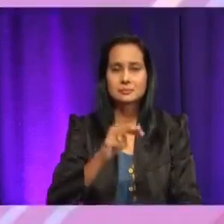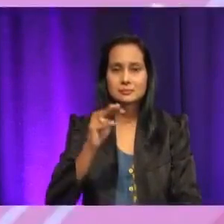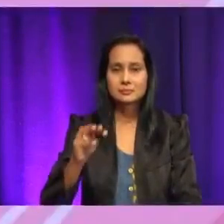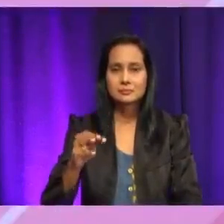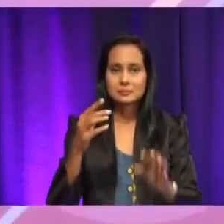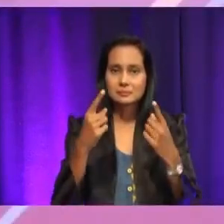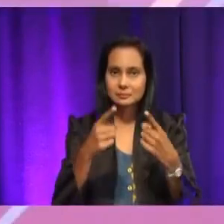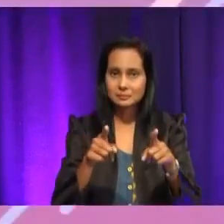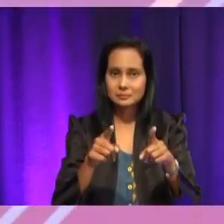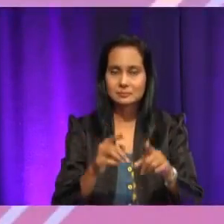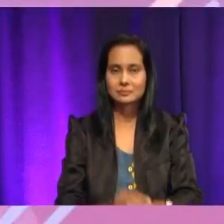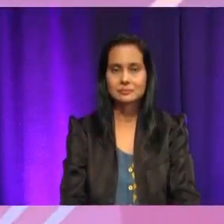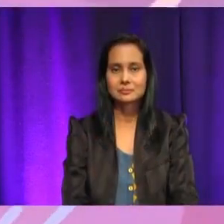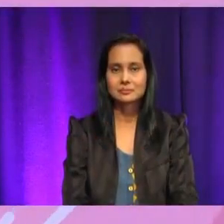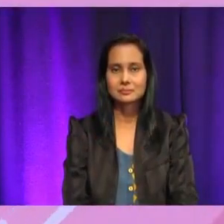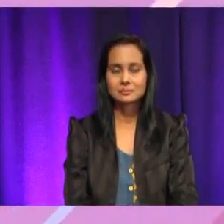tangan. Silakan, Ifan.